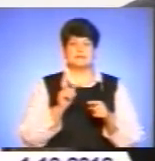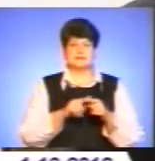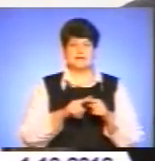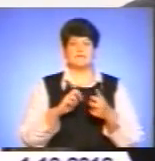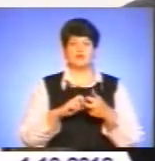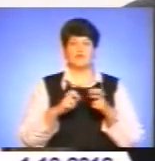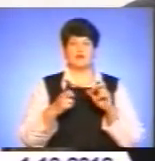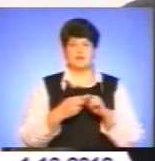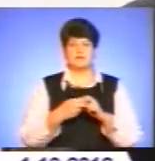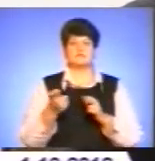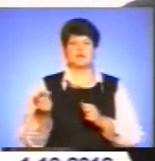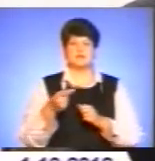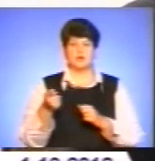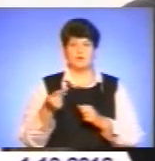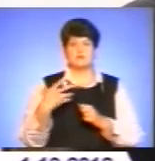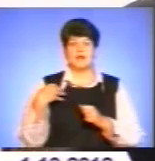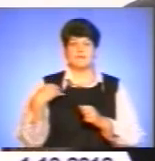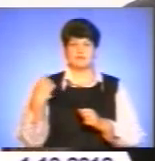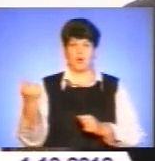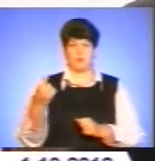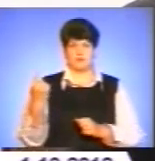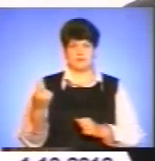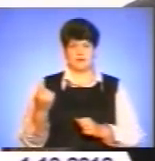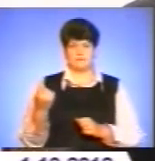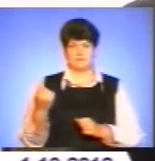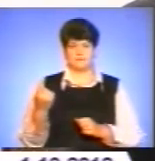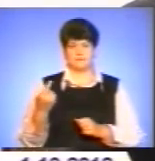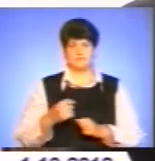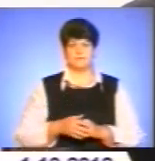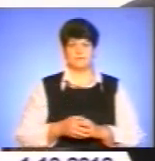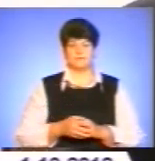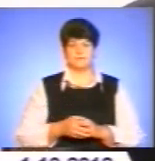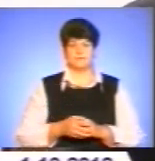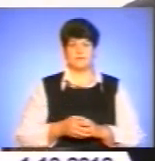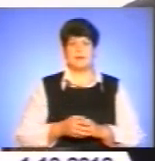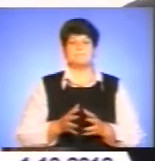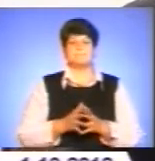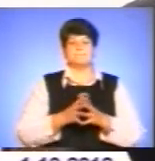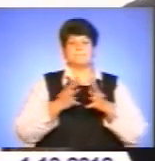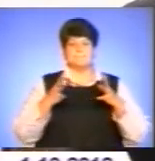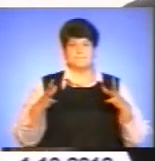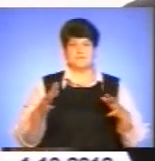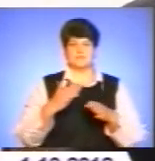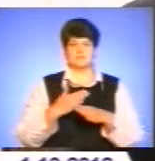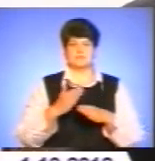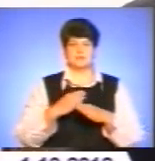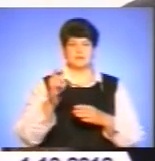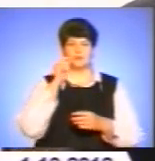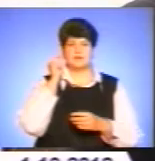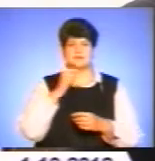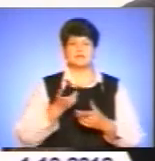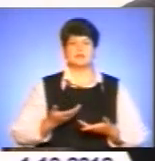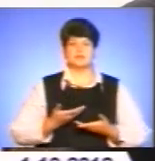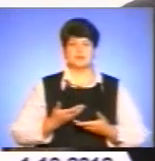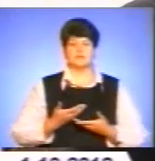Франківської, Тернопільської, Львівської області. І левого частина українців, які проживають,